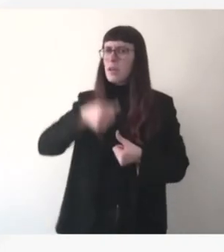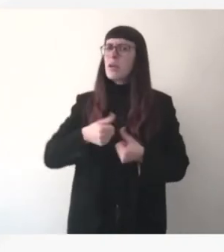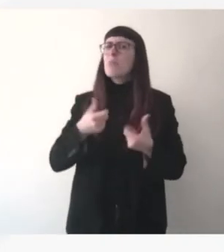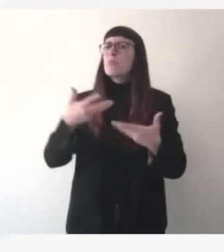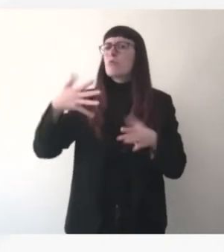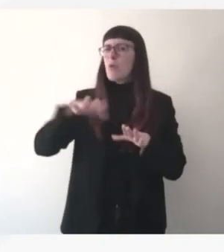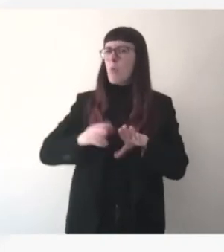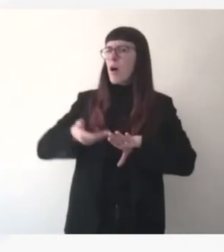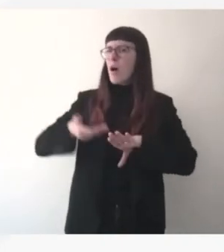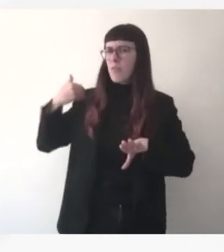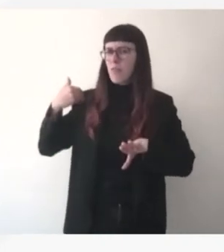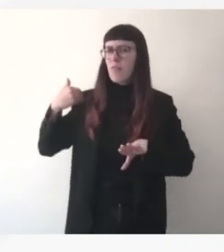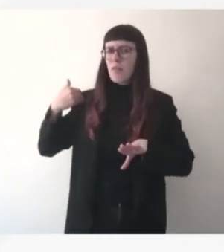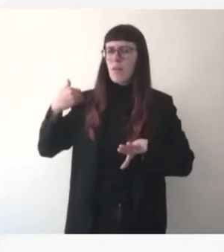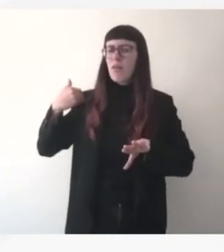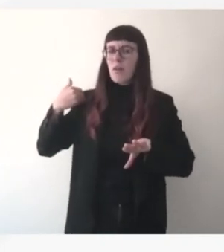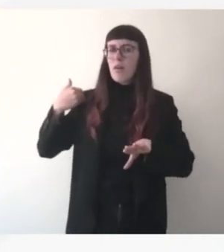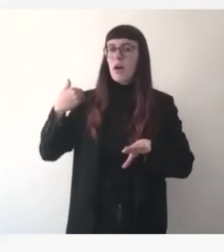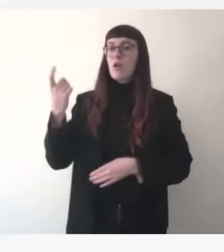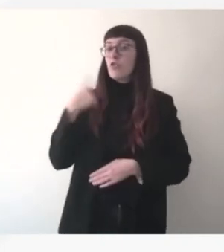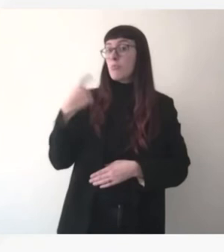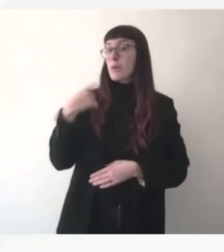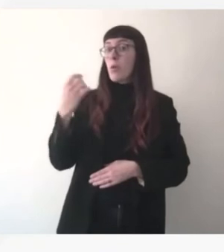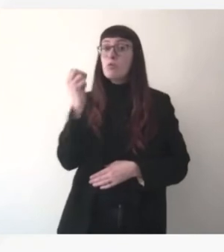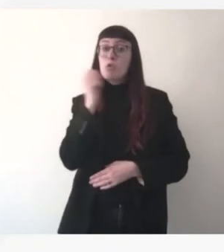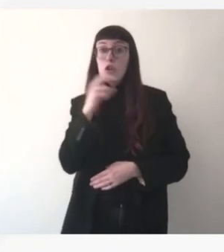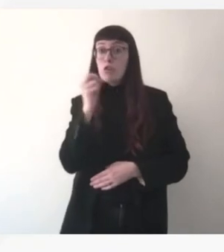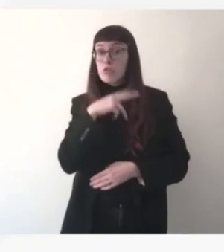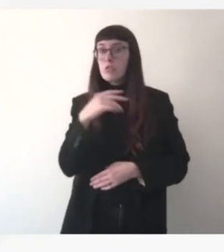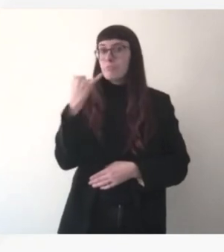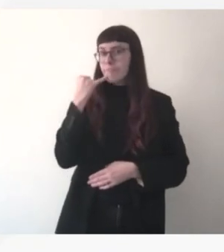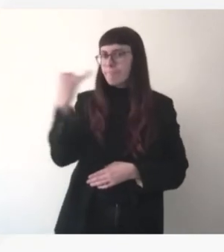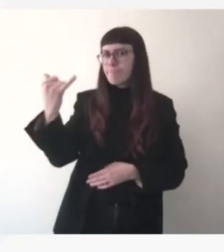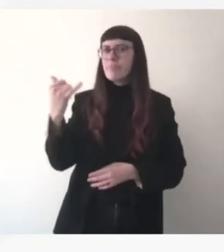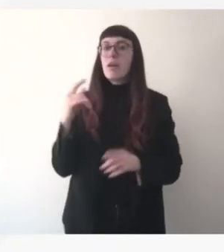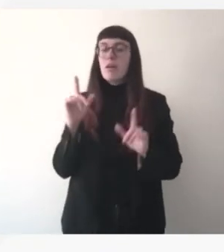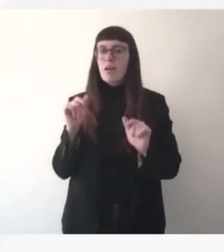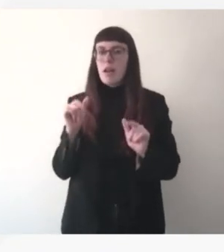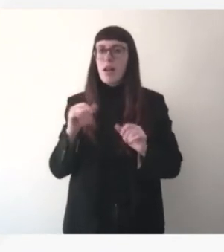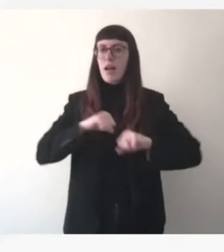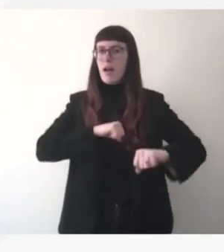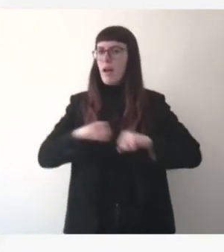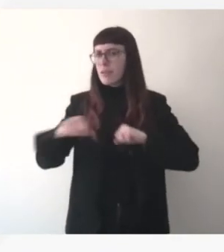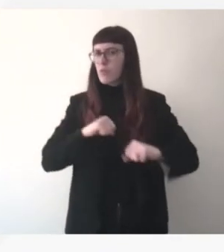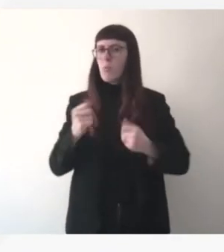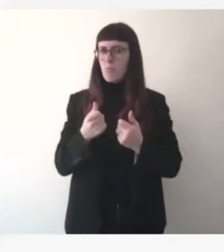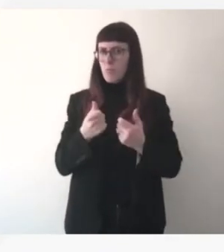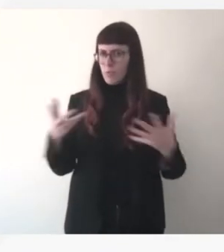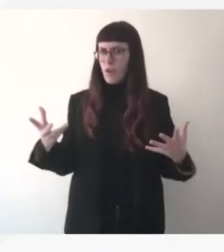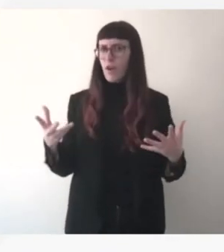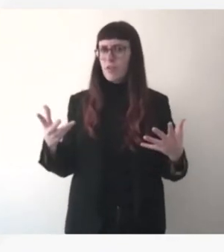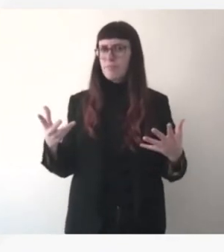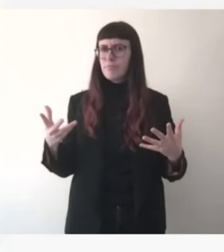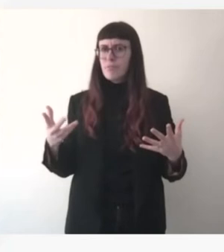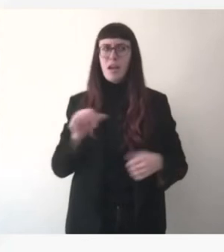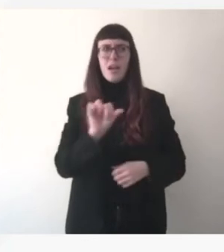tout un plan d'action qui avait été annoncée par le gouvernement, qui avait été pilotée par le Premier ministre. Il y a